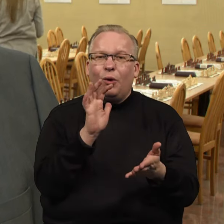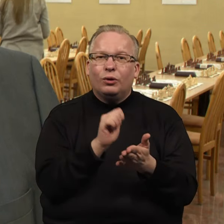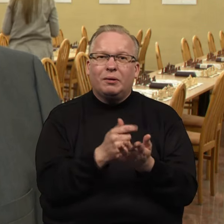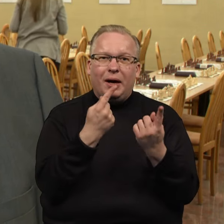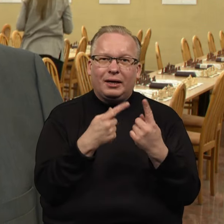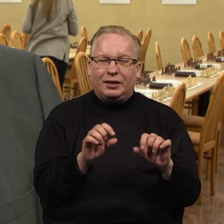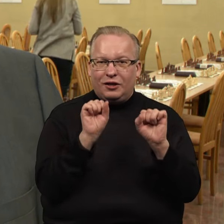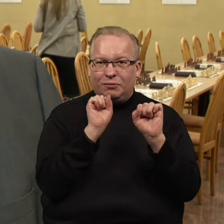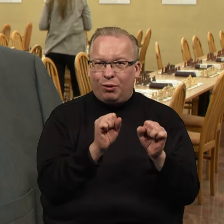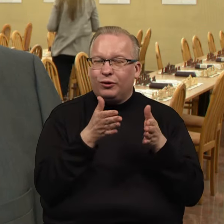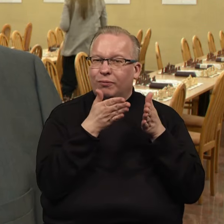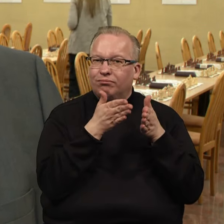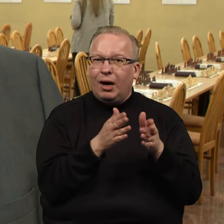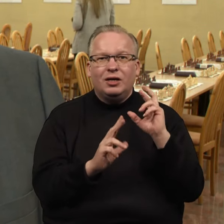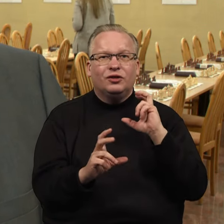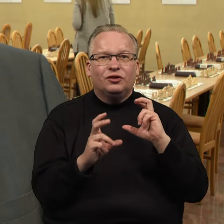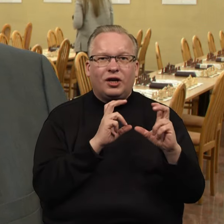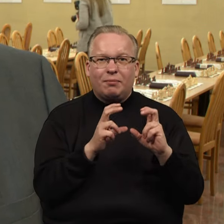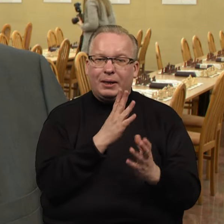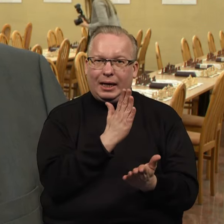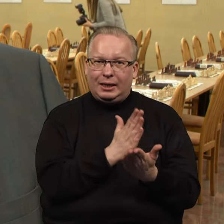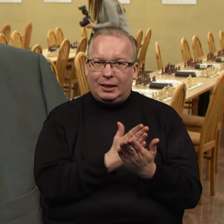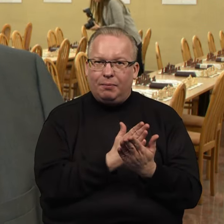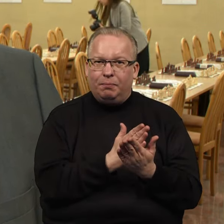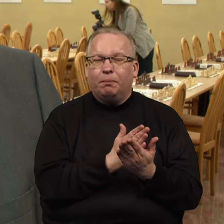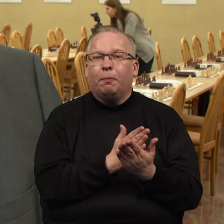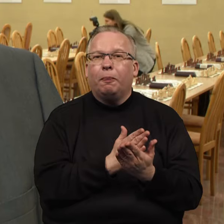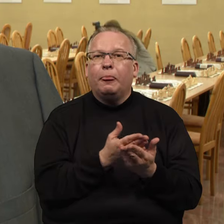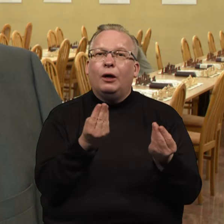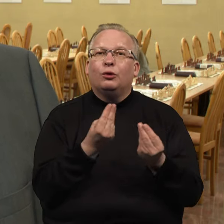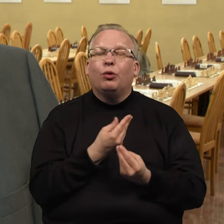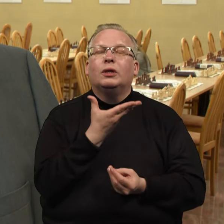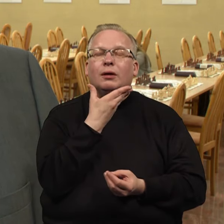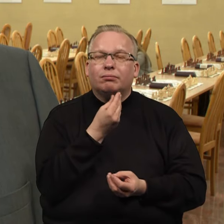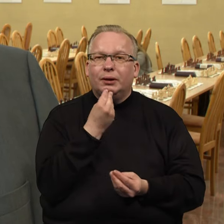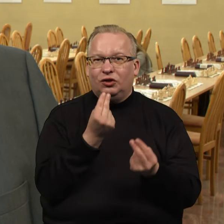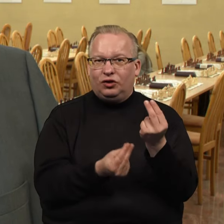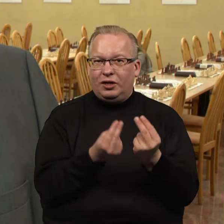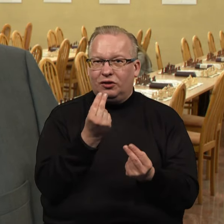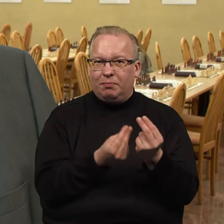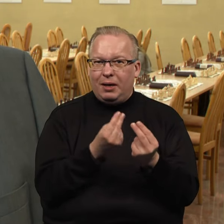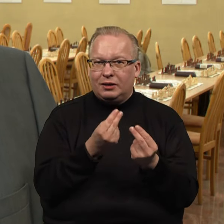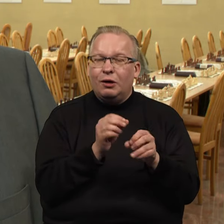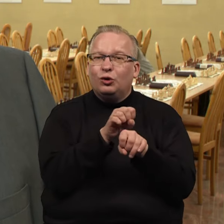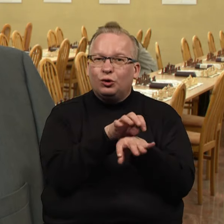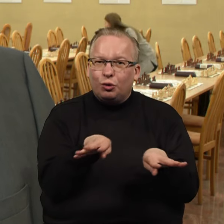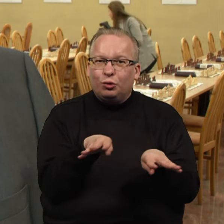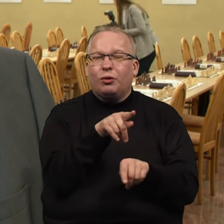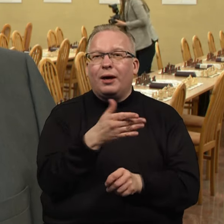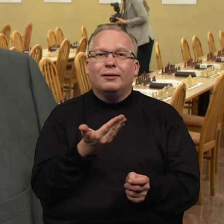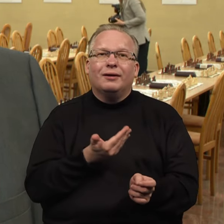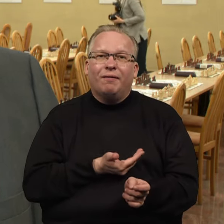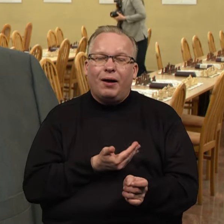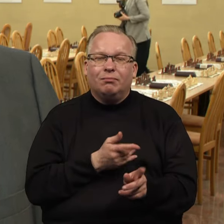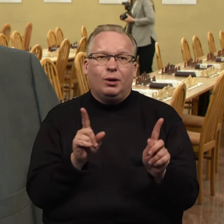sporto šiandieną. Tai man šachmatai yra visgi tai, kas suteikia tokią gražią žaismės struktūrą, apskritai ir gyvenimu. Ir man